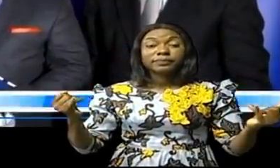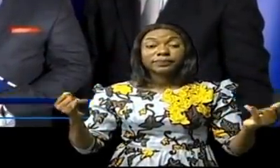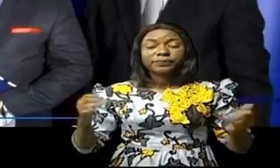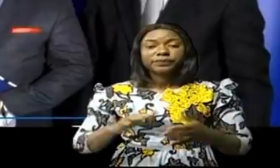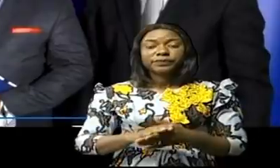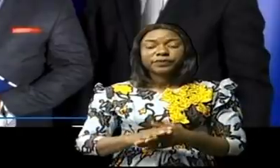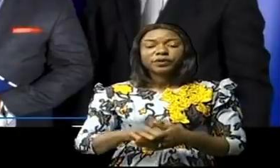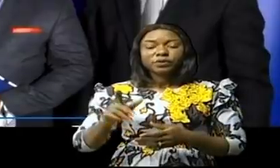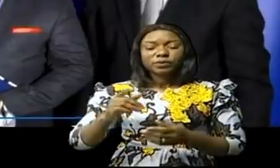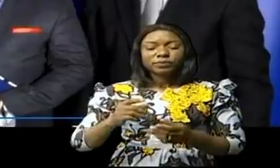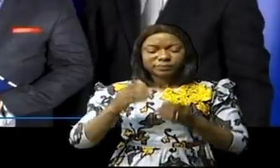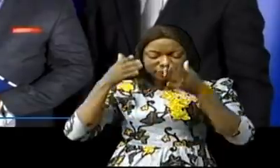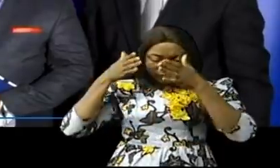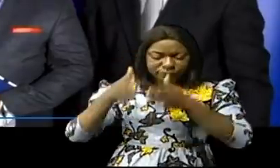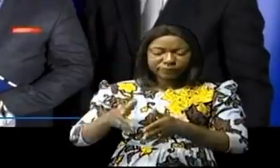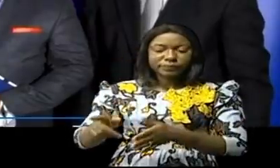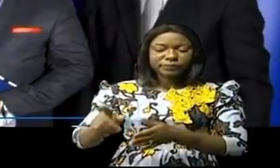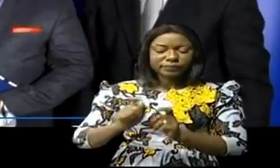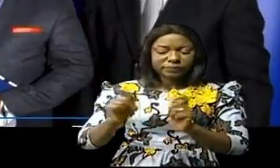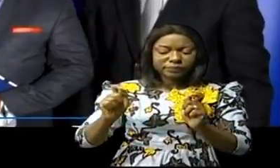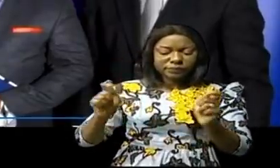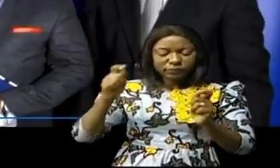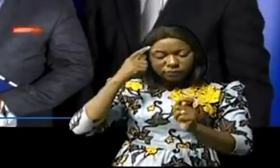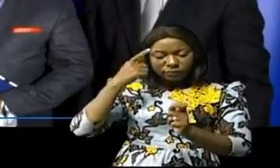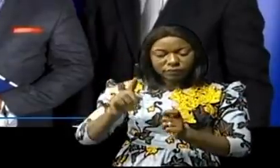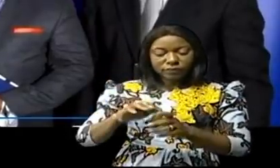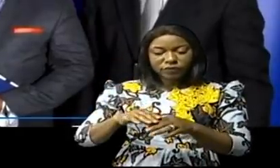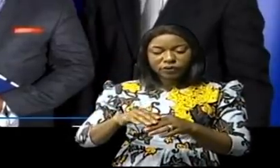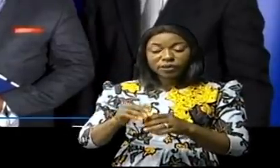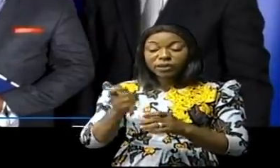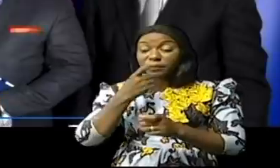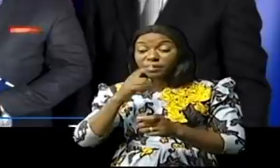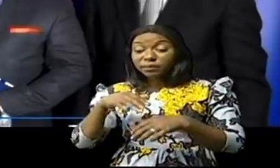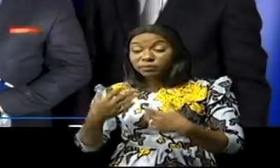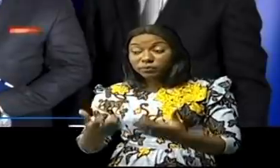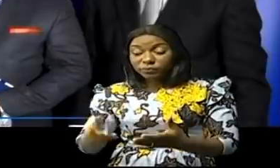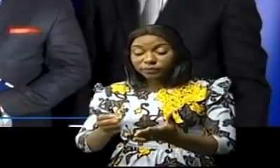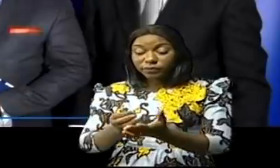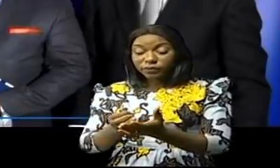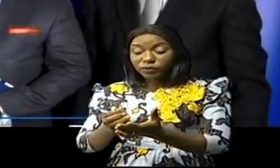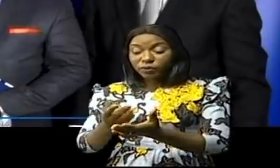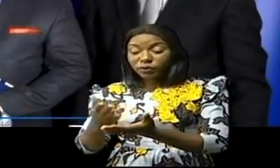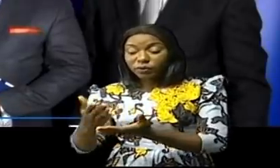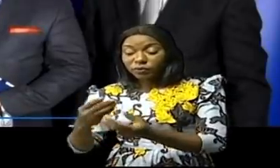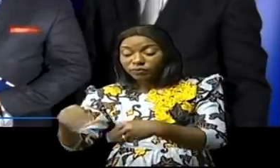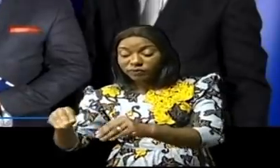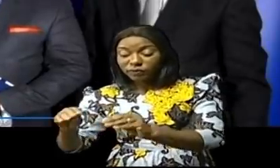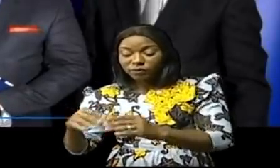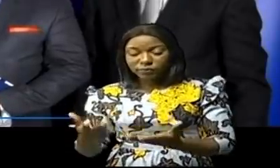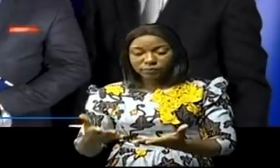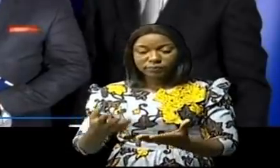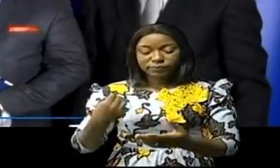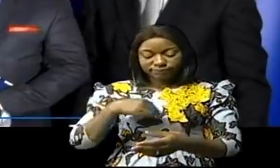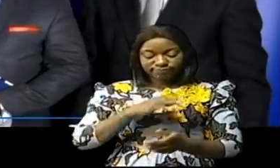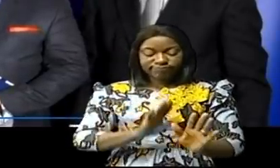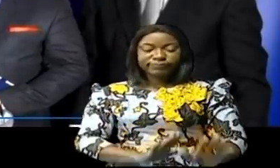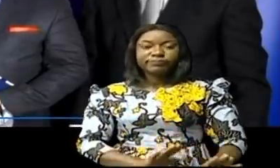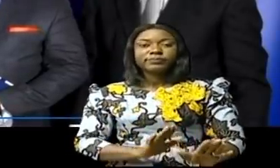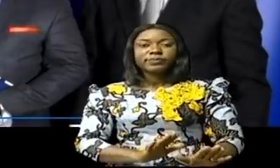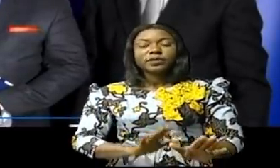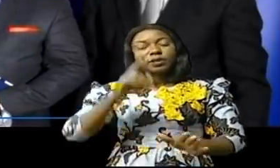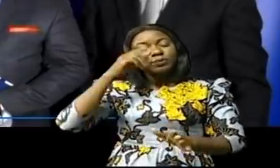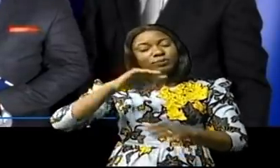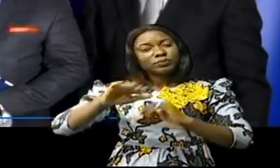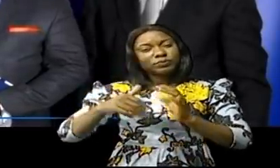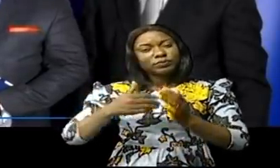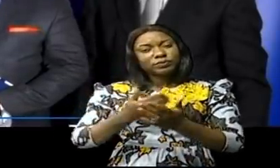est très intéressé par rapport à la traçabilité des médicaments. Nous sommes en train d'attendre que ces choses